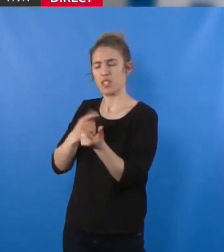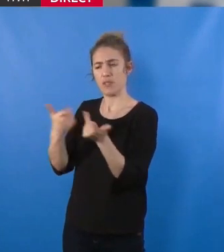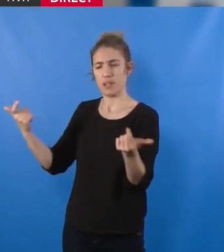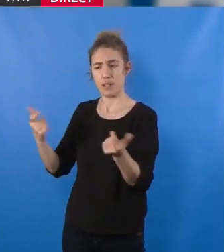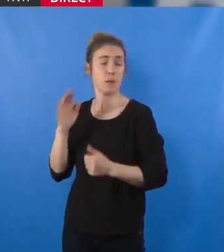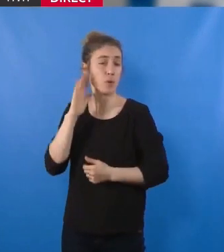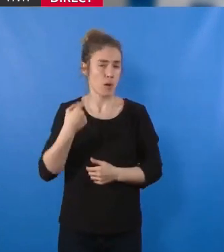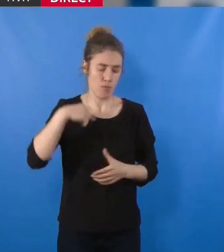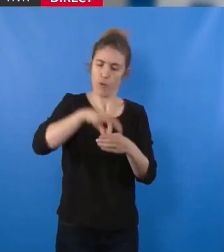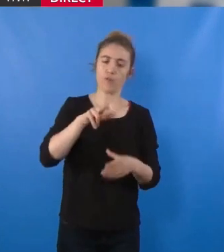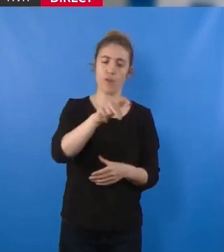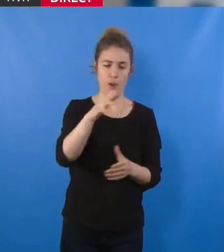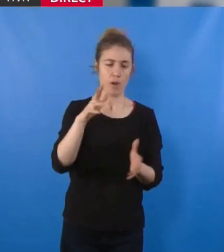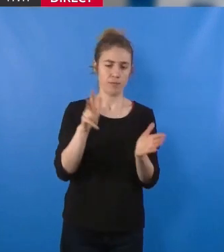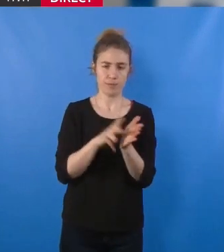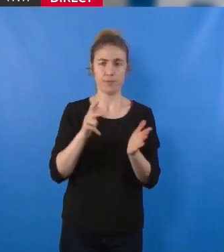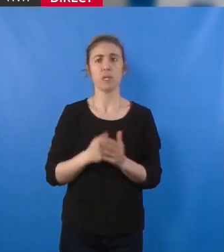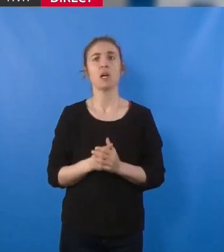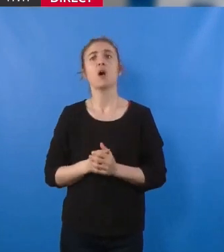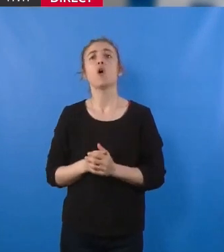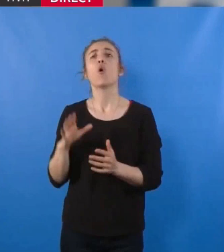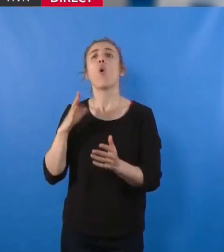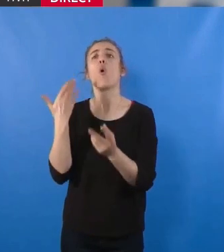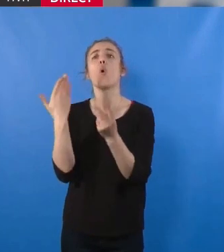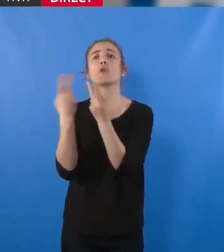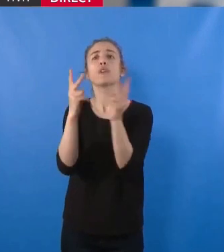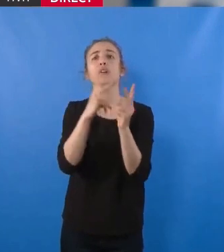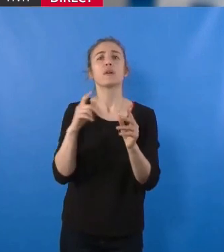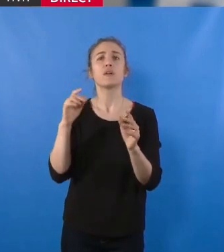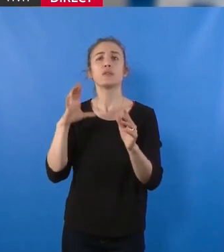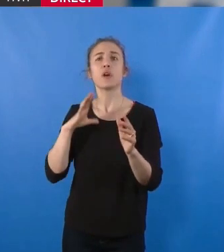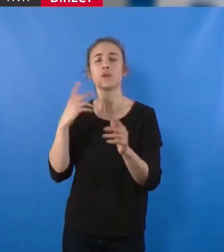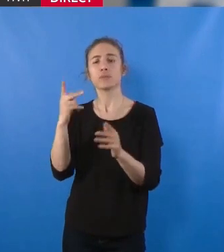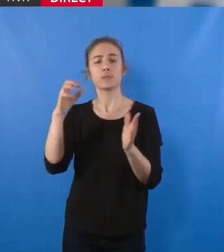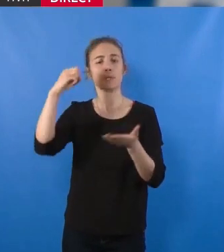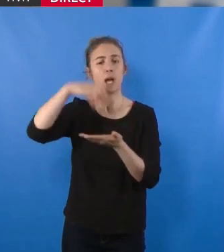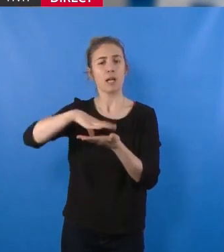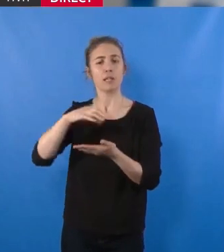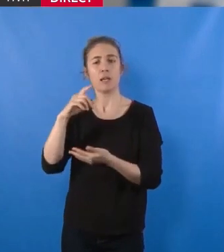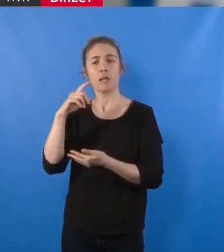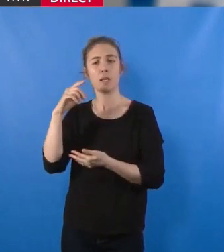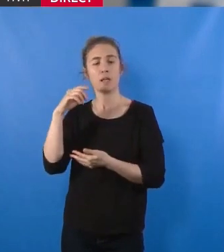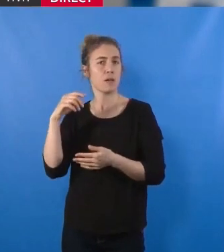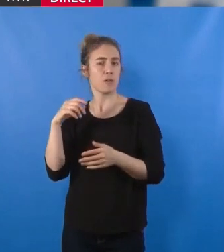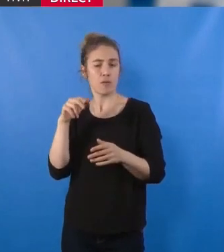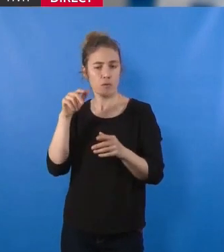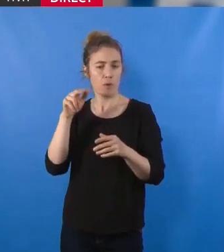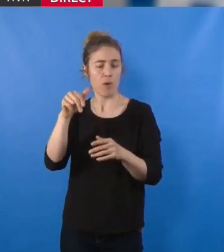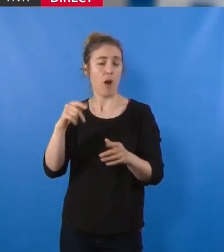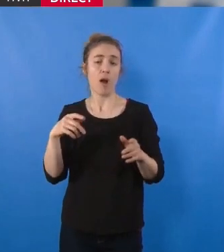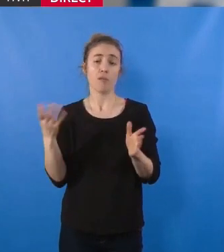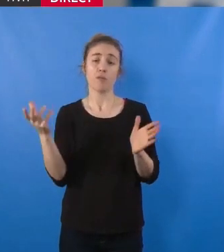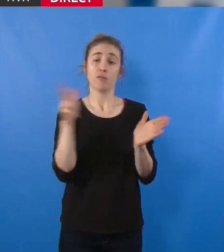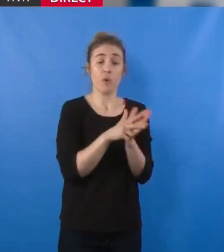ayant validé leur carte ZAENR ou en passe de le faire, de rejoindre ce cas d'air. Nous voterons cette